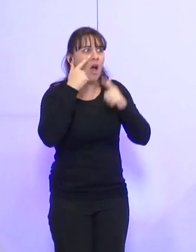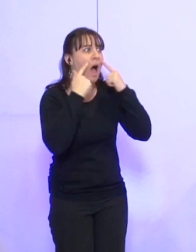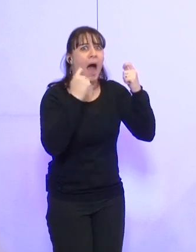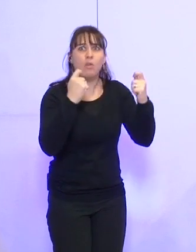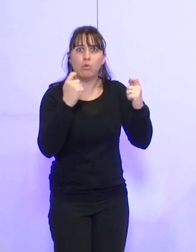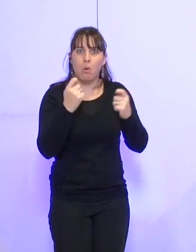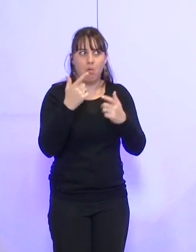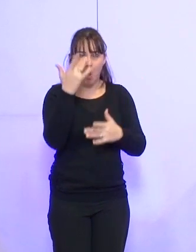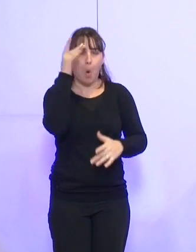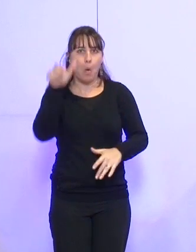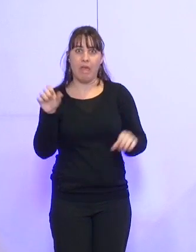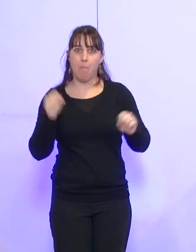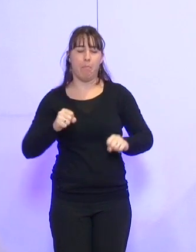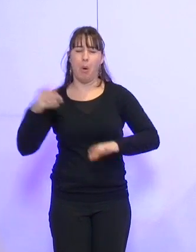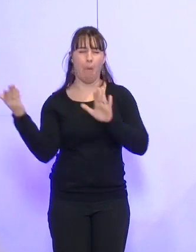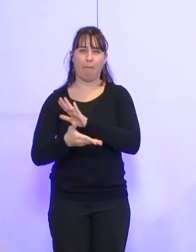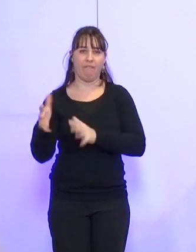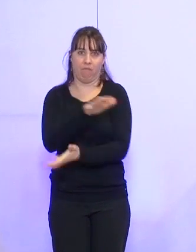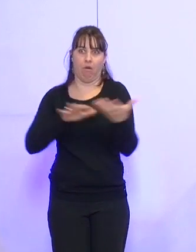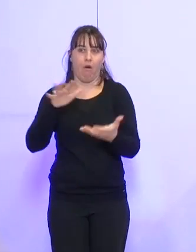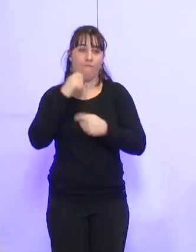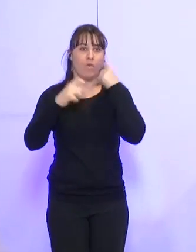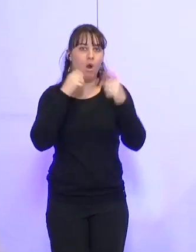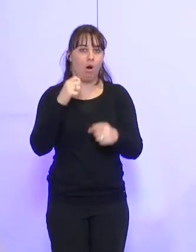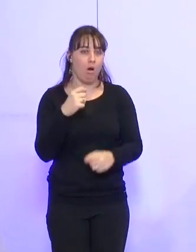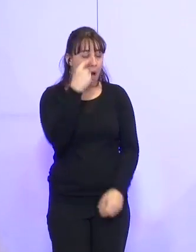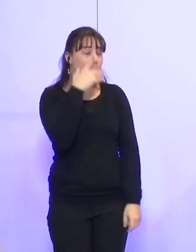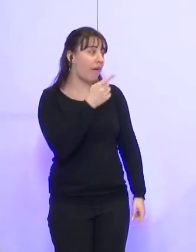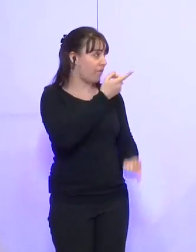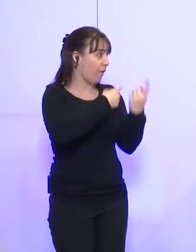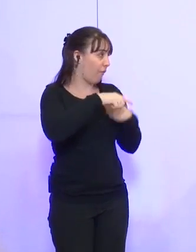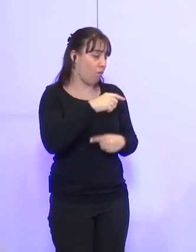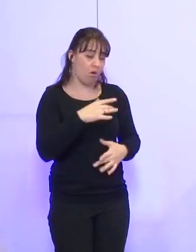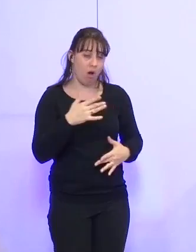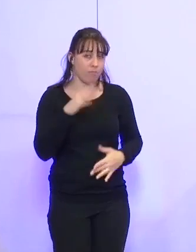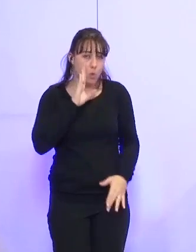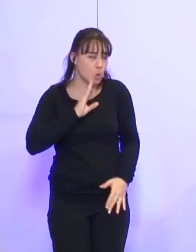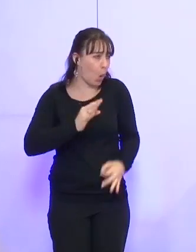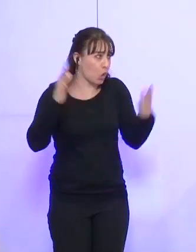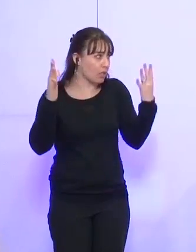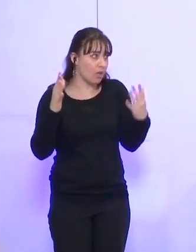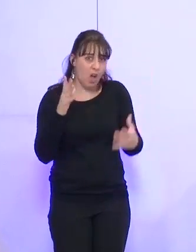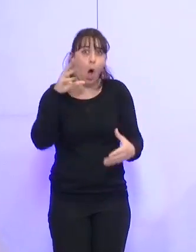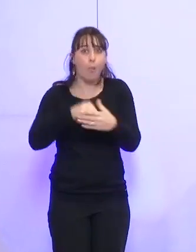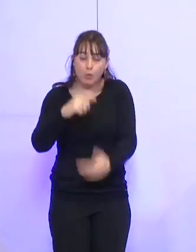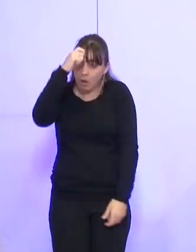on les connaît, ça peut très mal se finir. Donc moi, je vous trouve vraiment trop gentil et trop généreux de les remercier à ce point en leur accordant ces